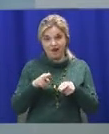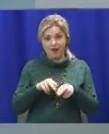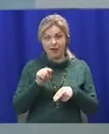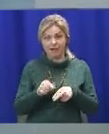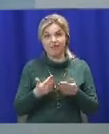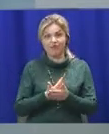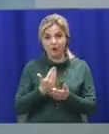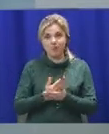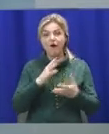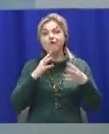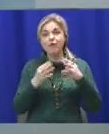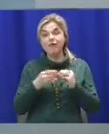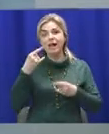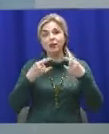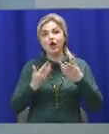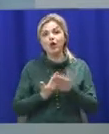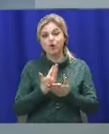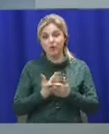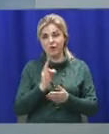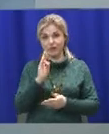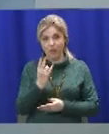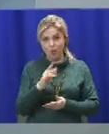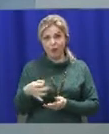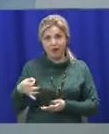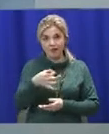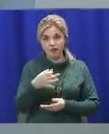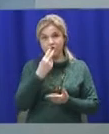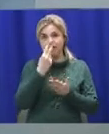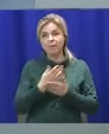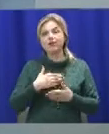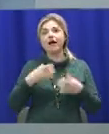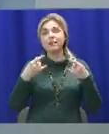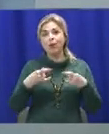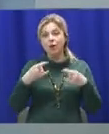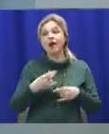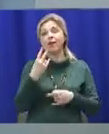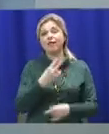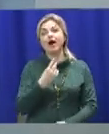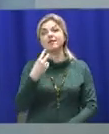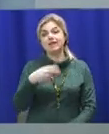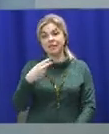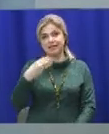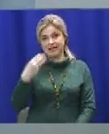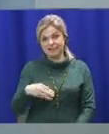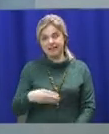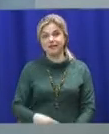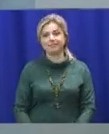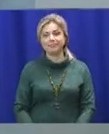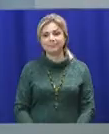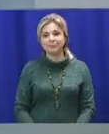Підсумковий випуск телевізійних новин Миколаївщини. Дивіться на нашому телеканалі о 20.30, тоді побачимося.